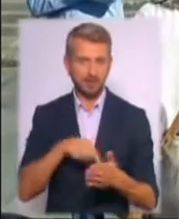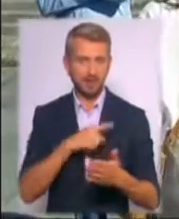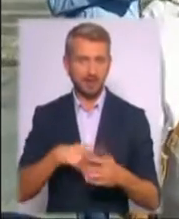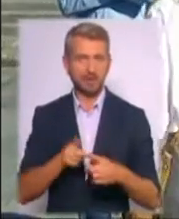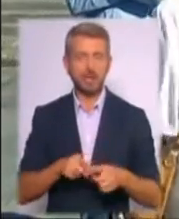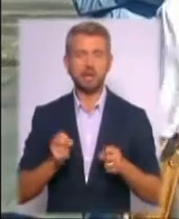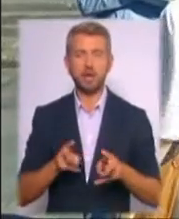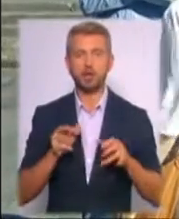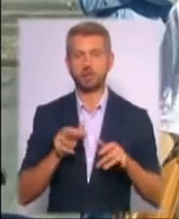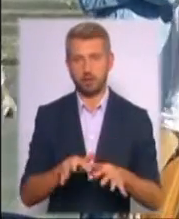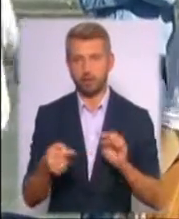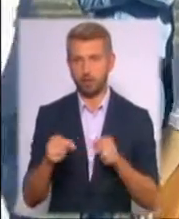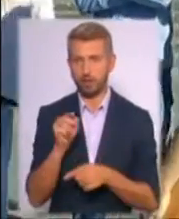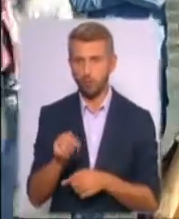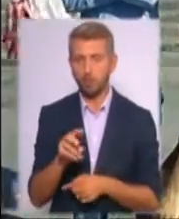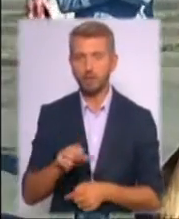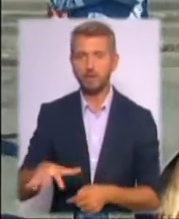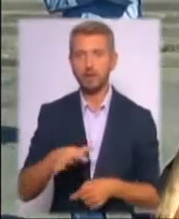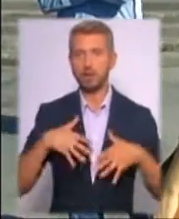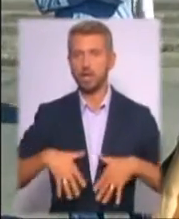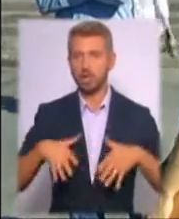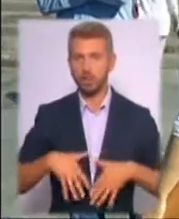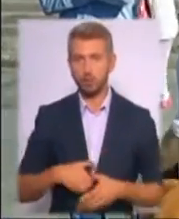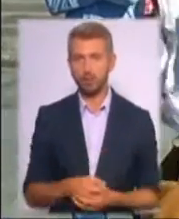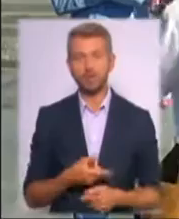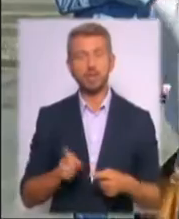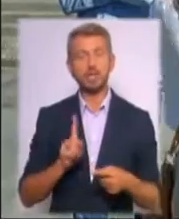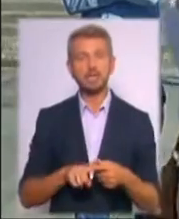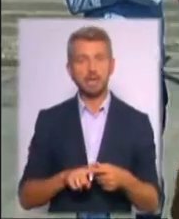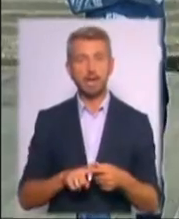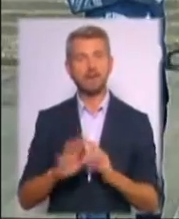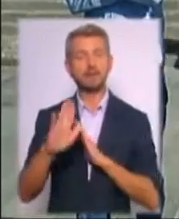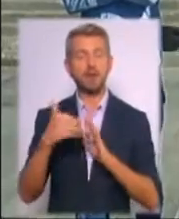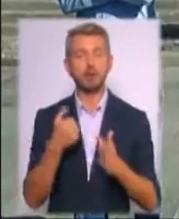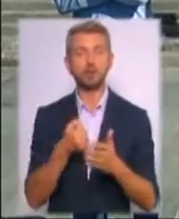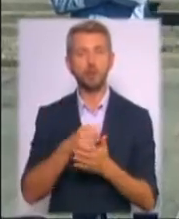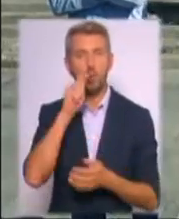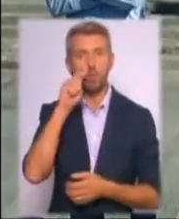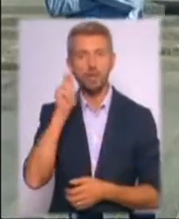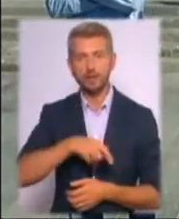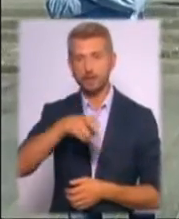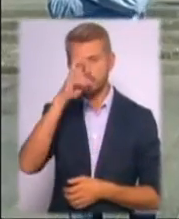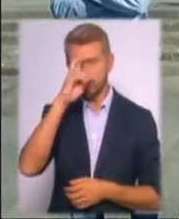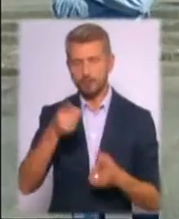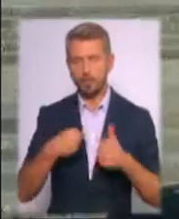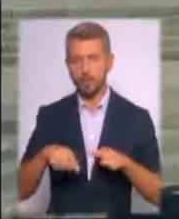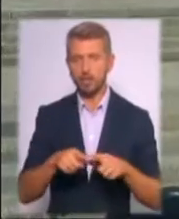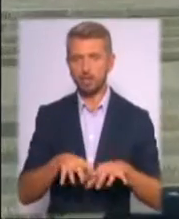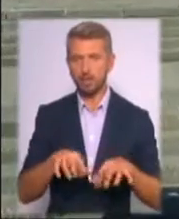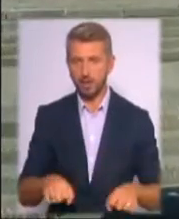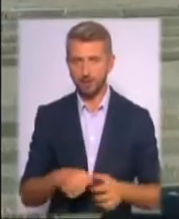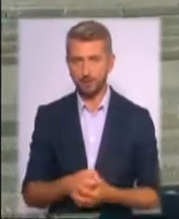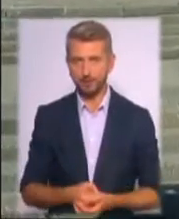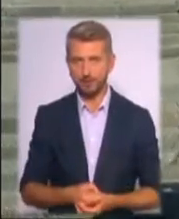заведеної проти нього на території Криму. Це заклик до українських державних органів влади. Ми